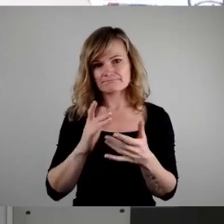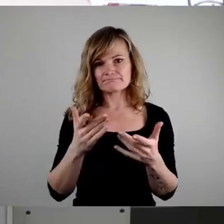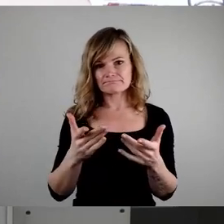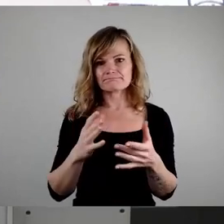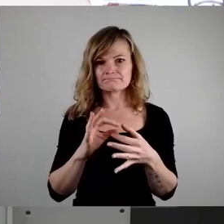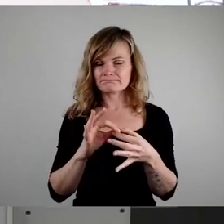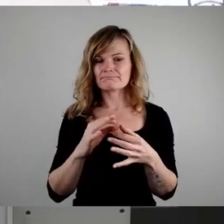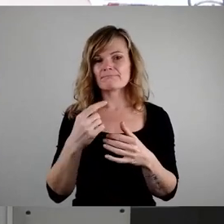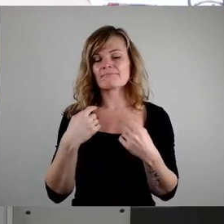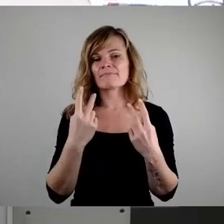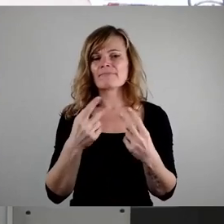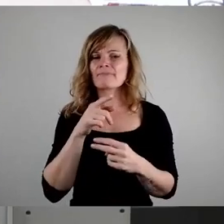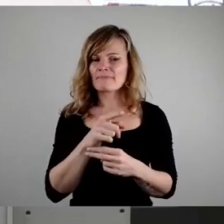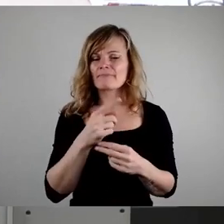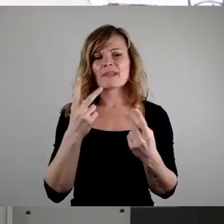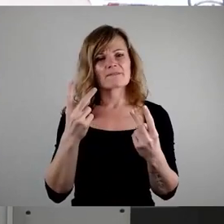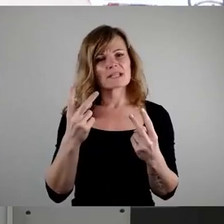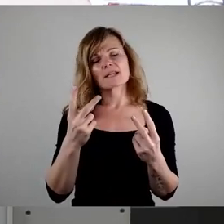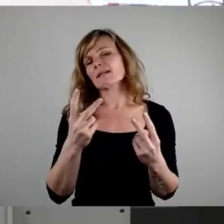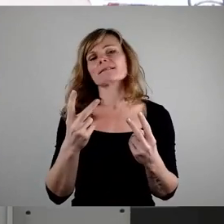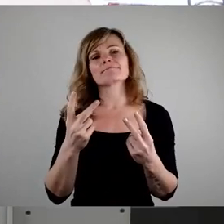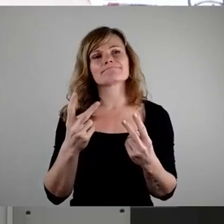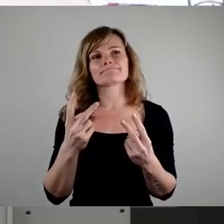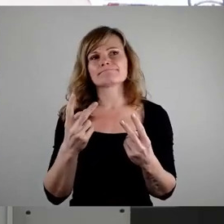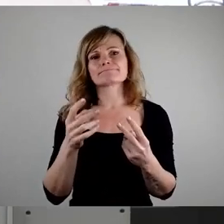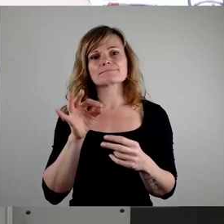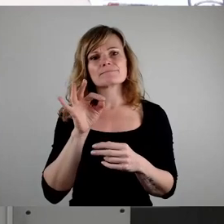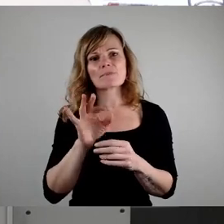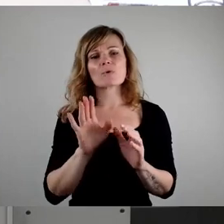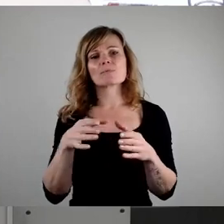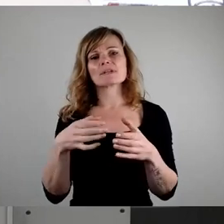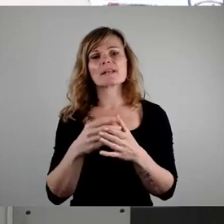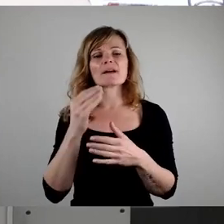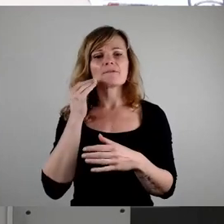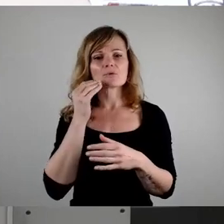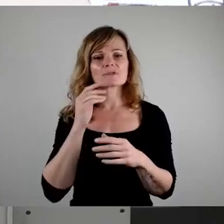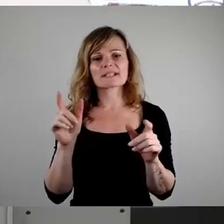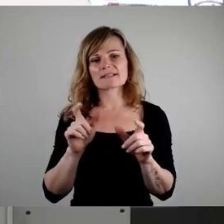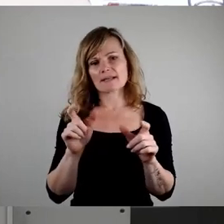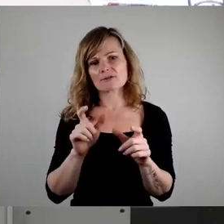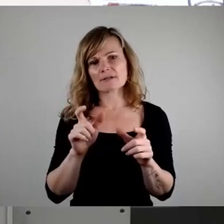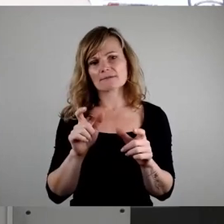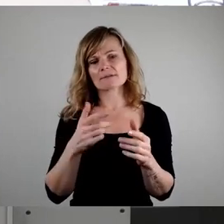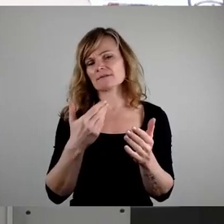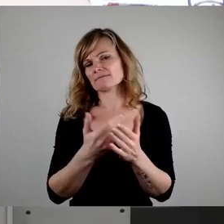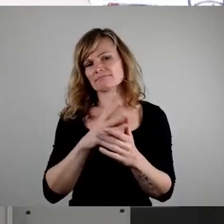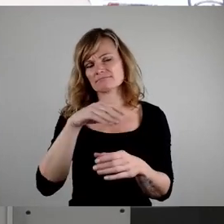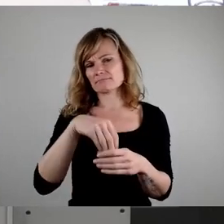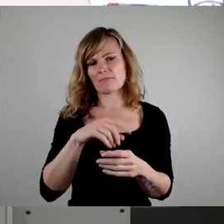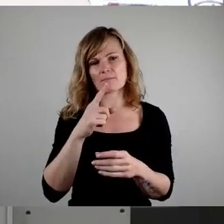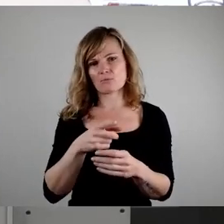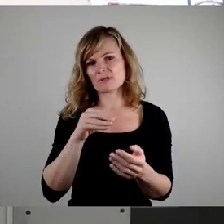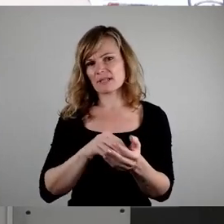und sehr richtiges Instrument und insbesondere zu einer kommunalen Wohnungsgesellschaft gehören sie einfach dazu. Und deswegen